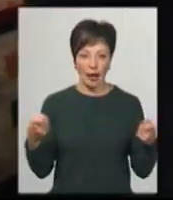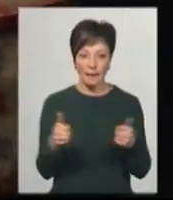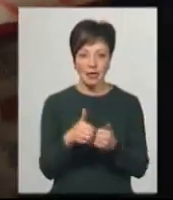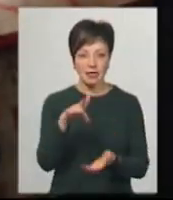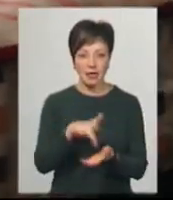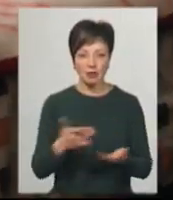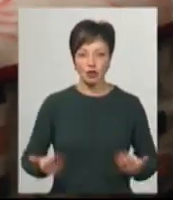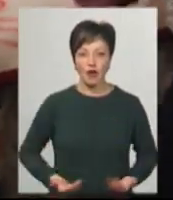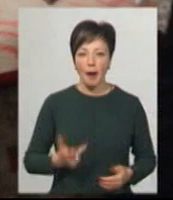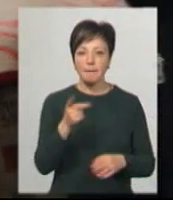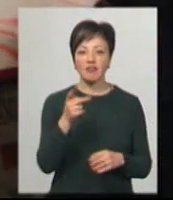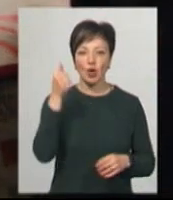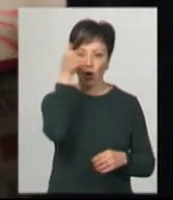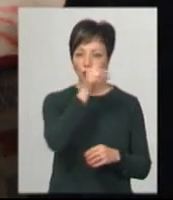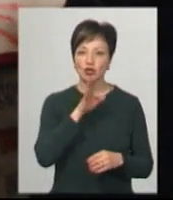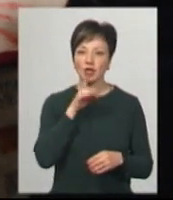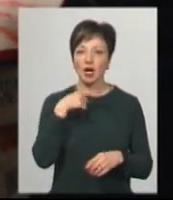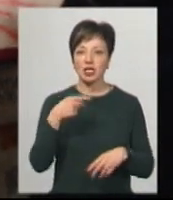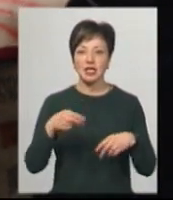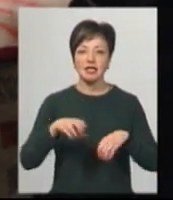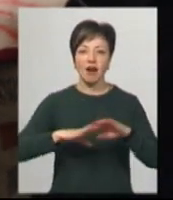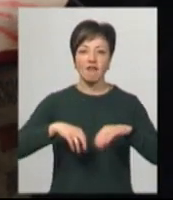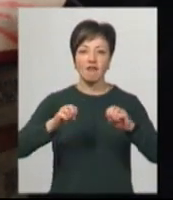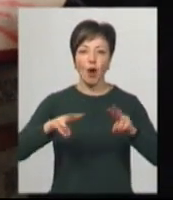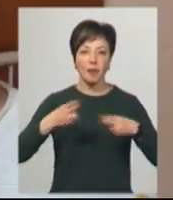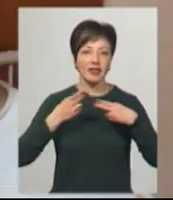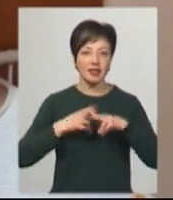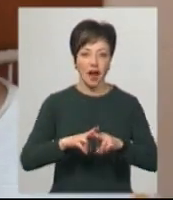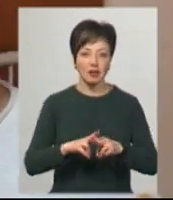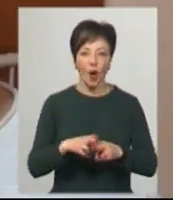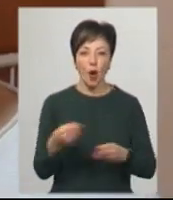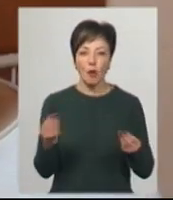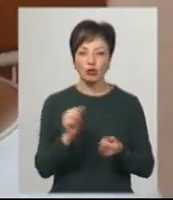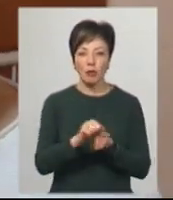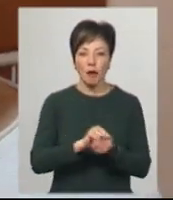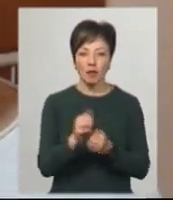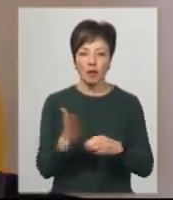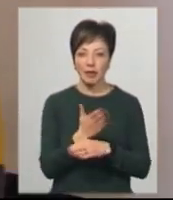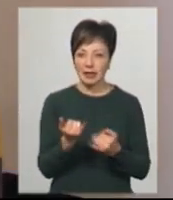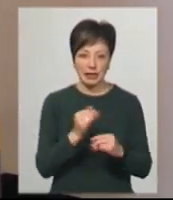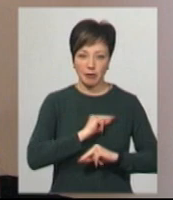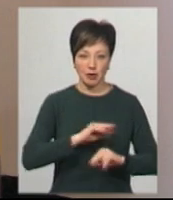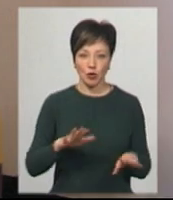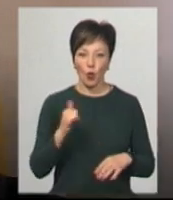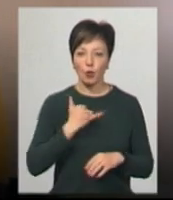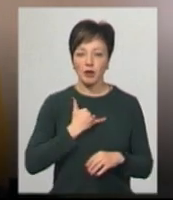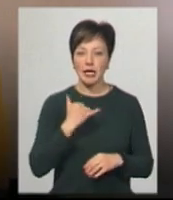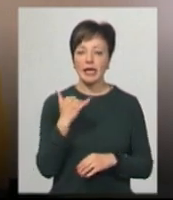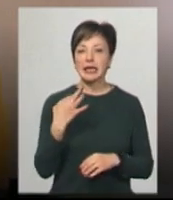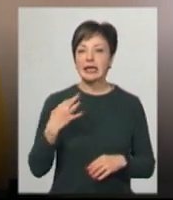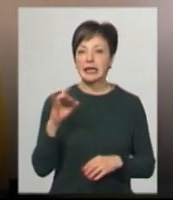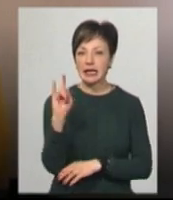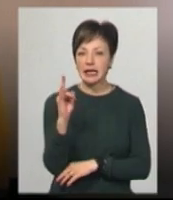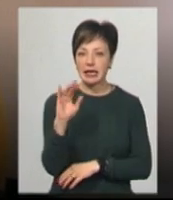проживають півтора року. Жінка каже, за фахом технік-технолог борошномельного виробництва, але наразі не працює. У мене